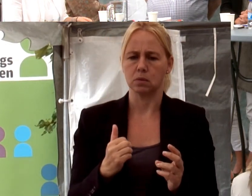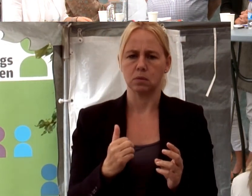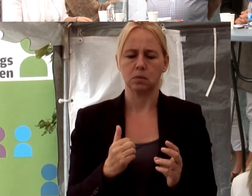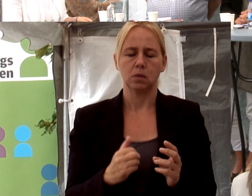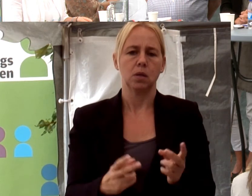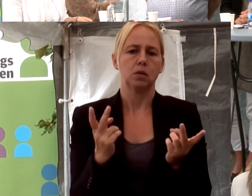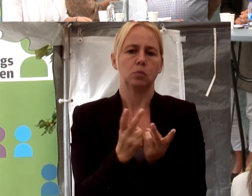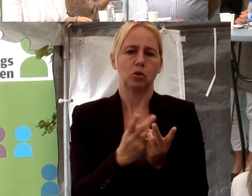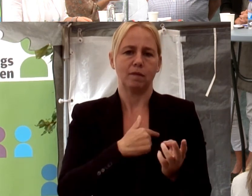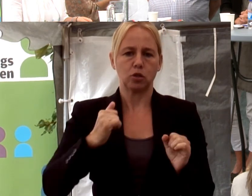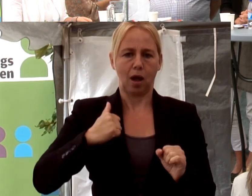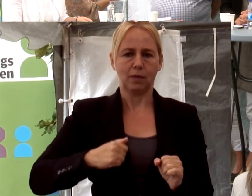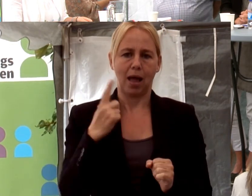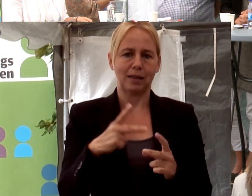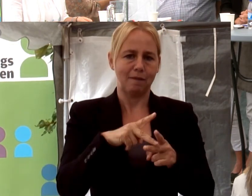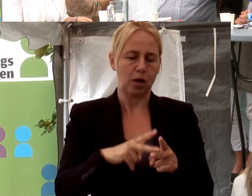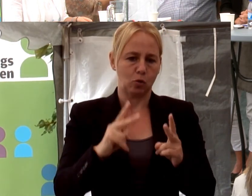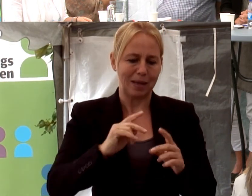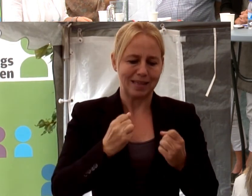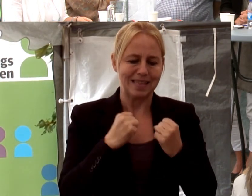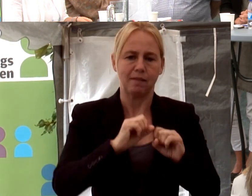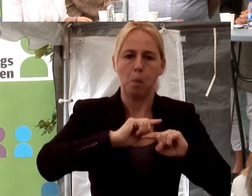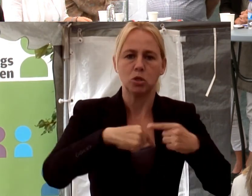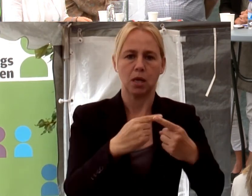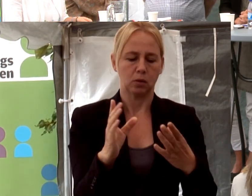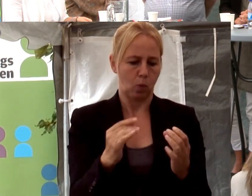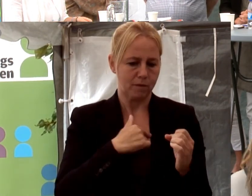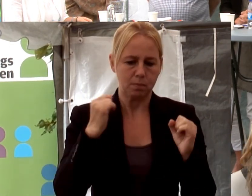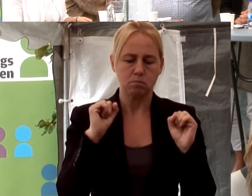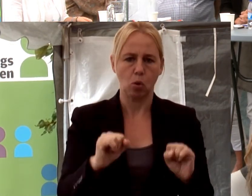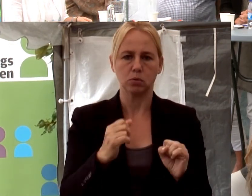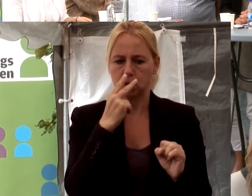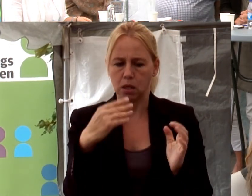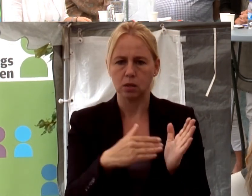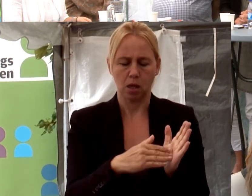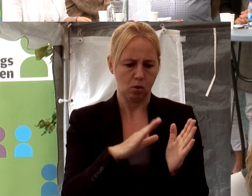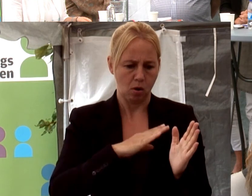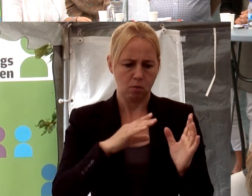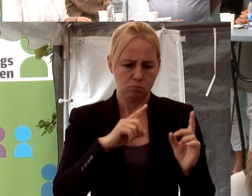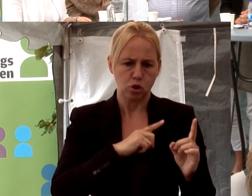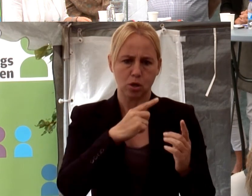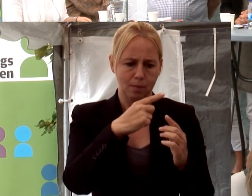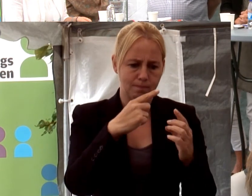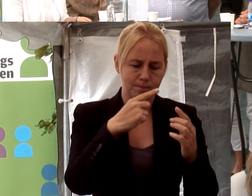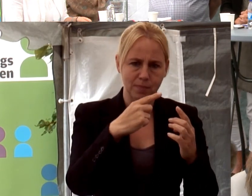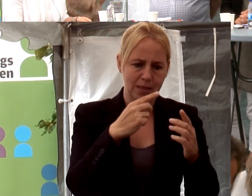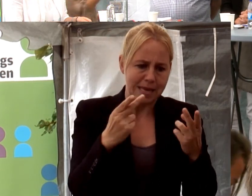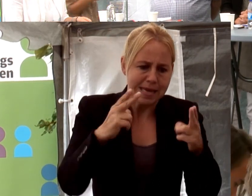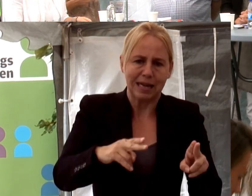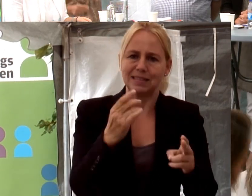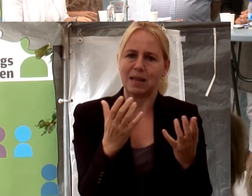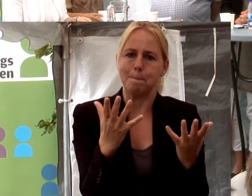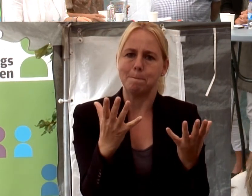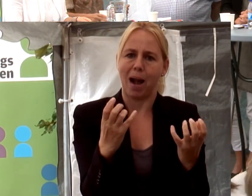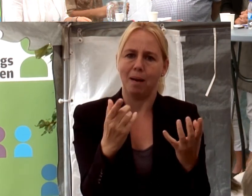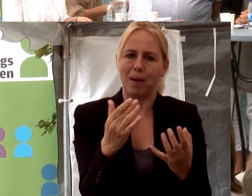att när vi ska använda ett av våra verktyg som är att driva process. Så måste vi se till att komma till en ganska omfattande rättspraxis.